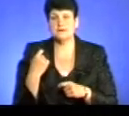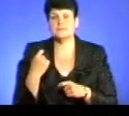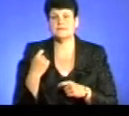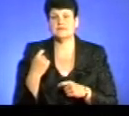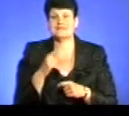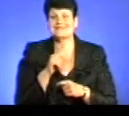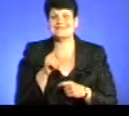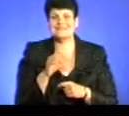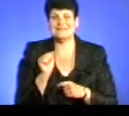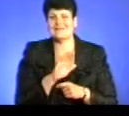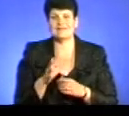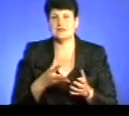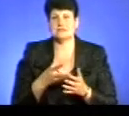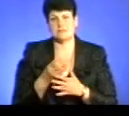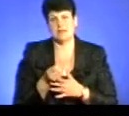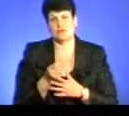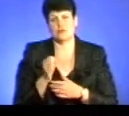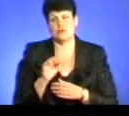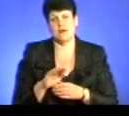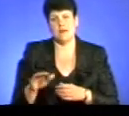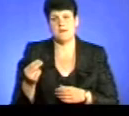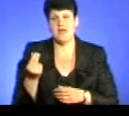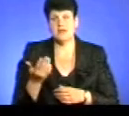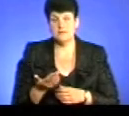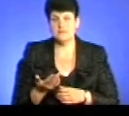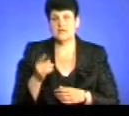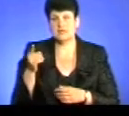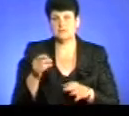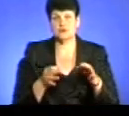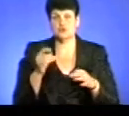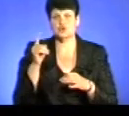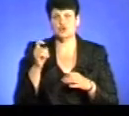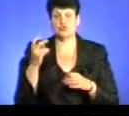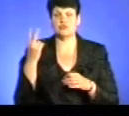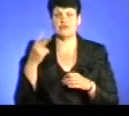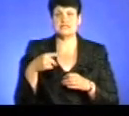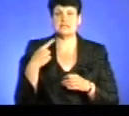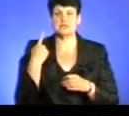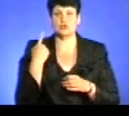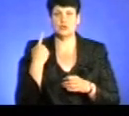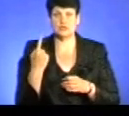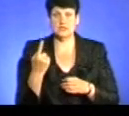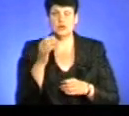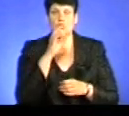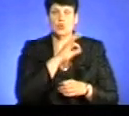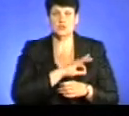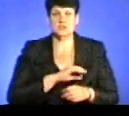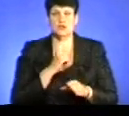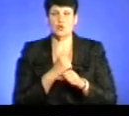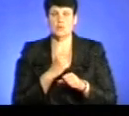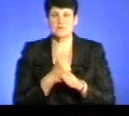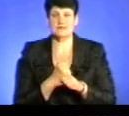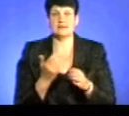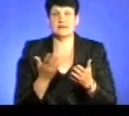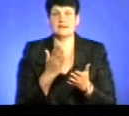несплату аліментів. Їй присудили 120 годин суспільно корисних робіт, які